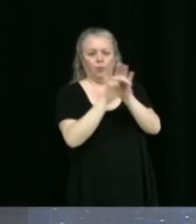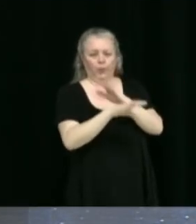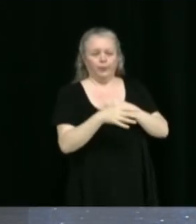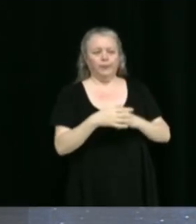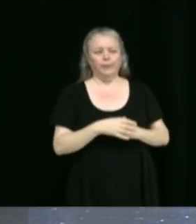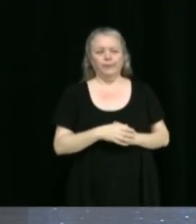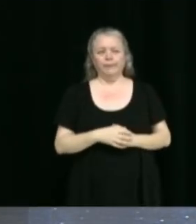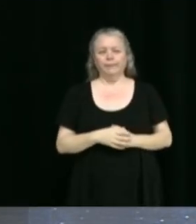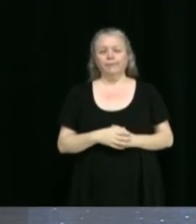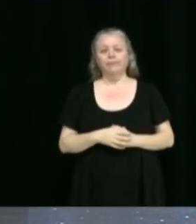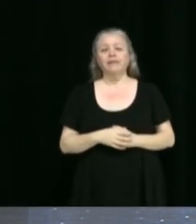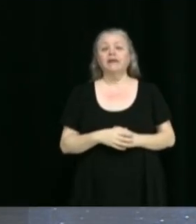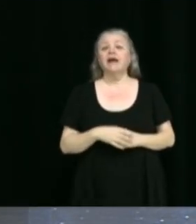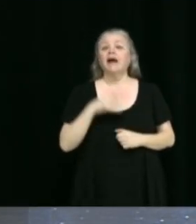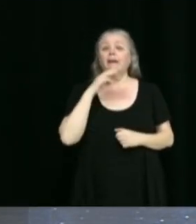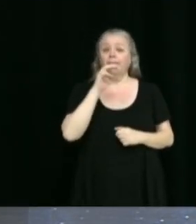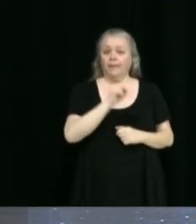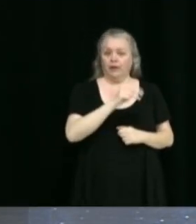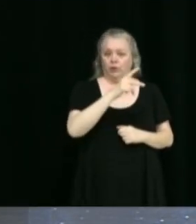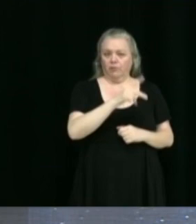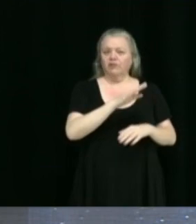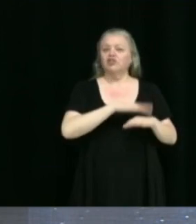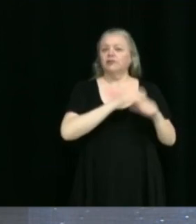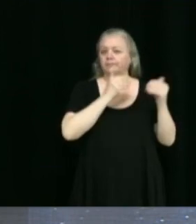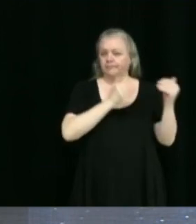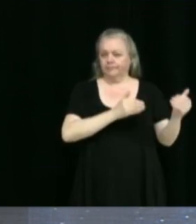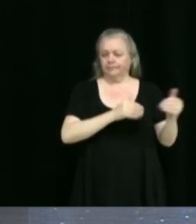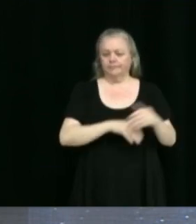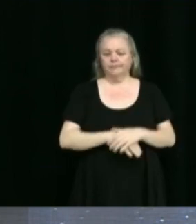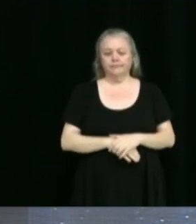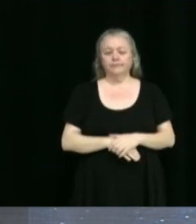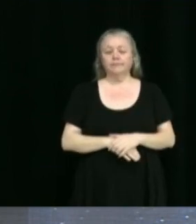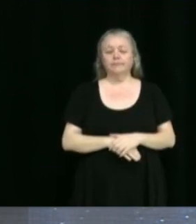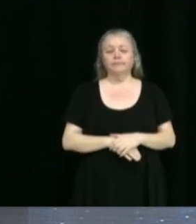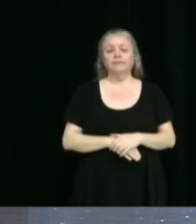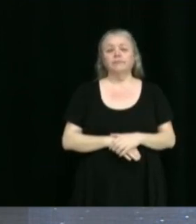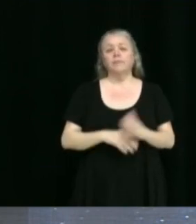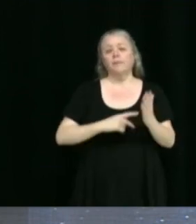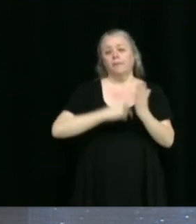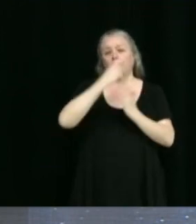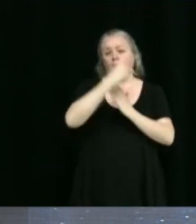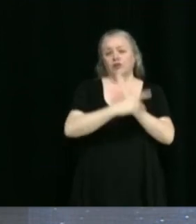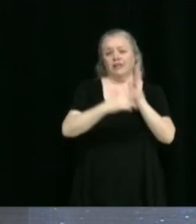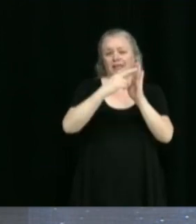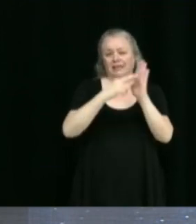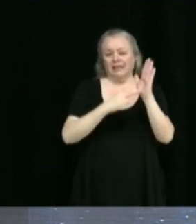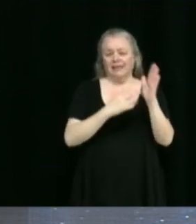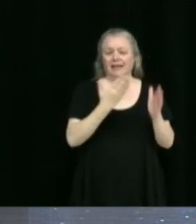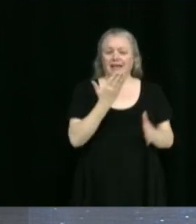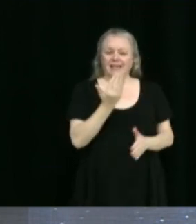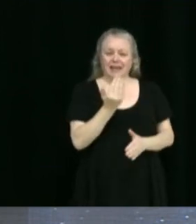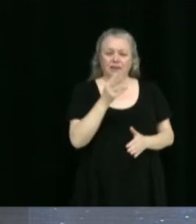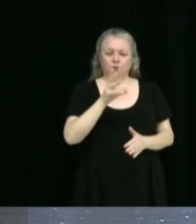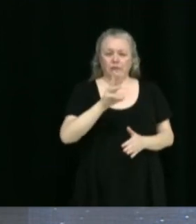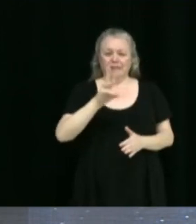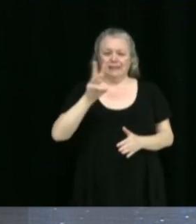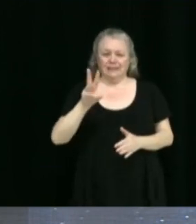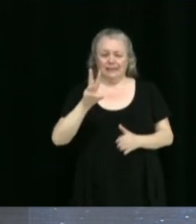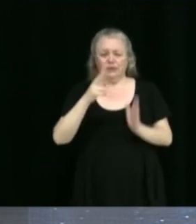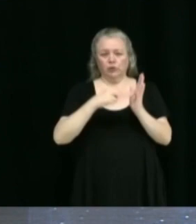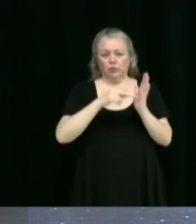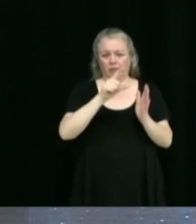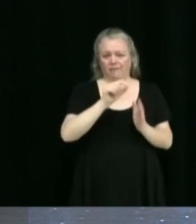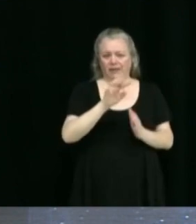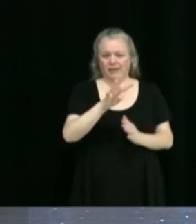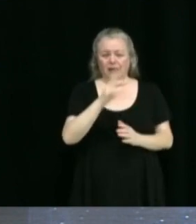la Michael Provencher Adoption du projet de règlement 1566-2024 modifiant